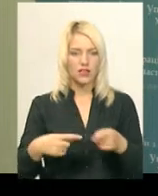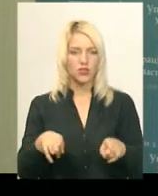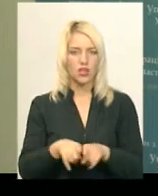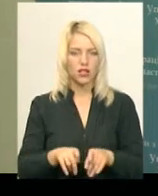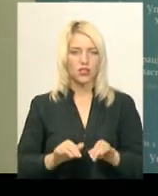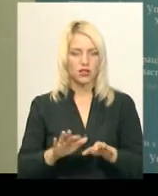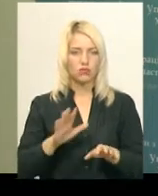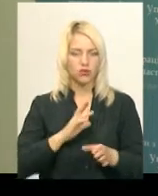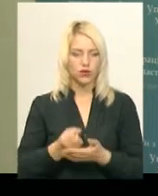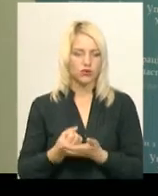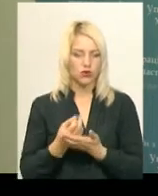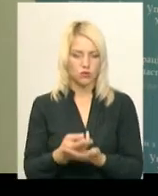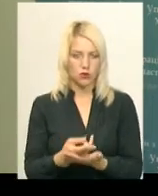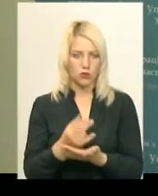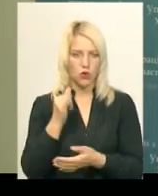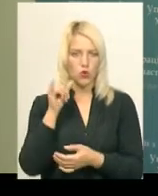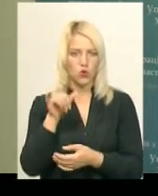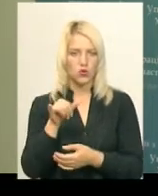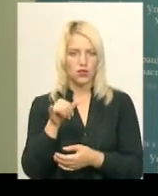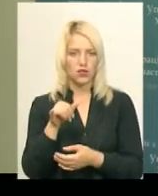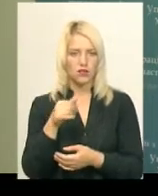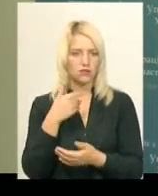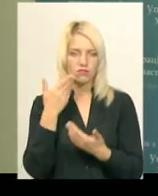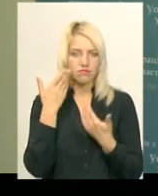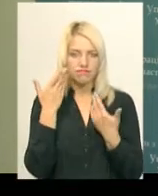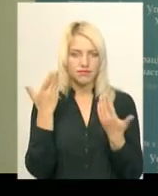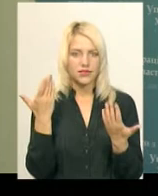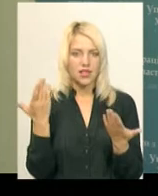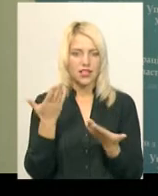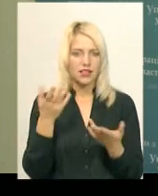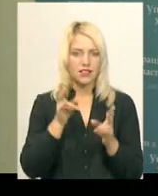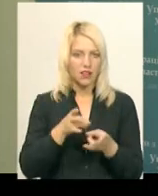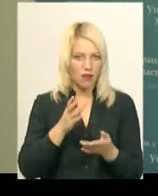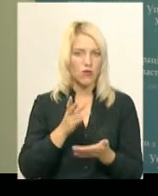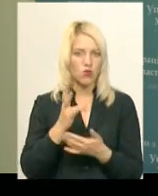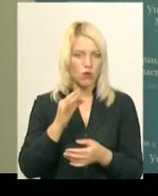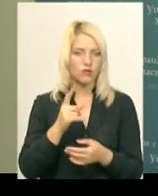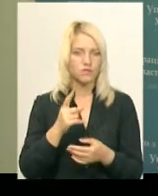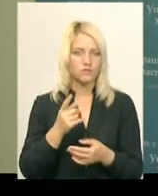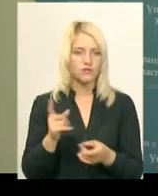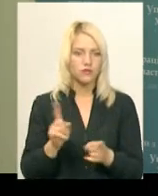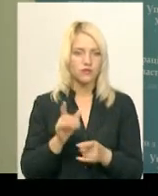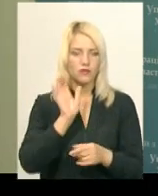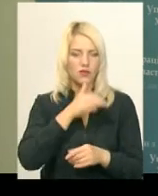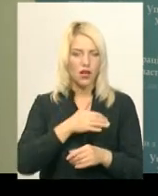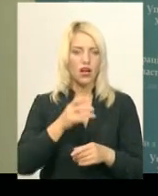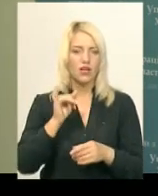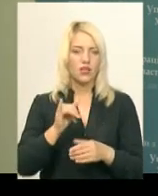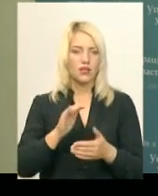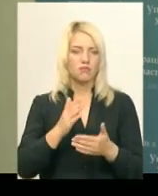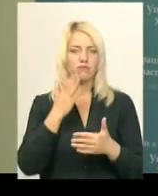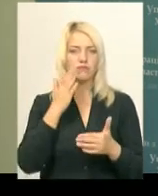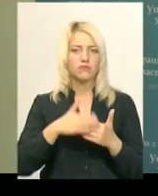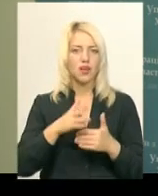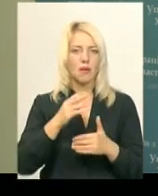госпіталізовані. них не знаю, на який характер травм, але такий стан був бойський до